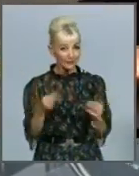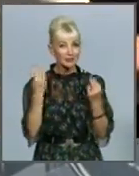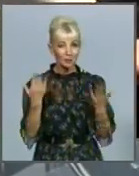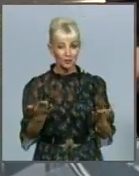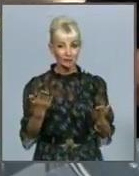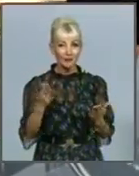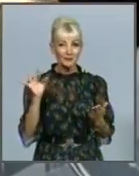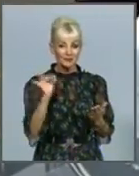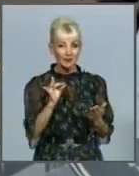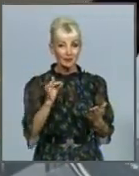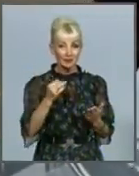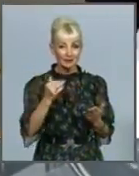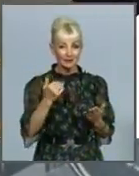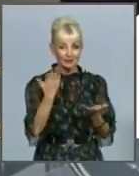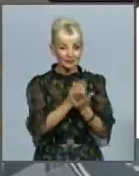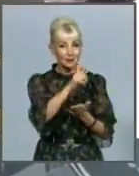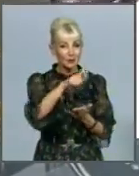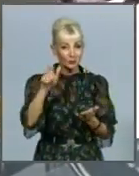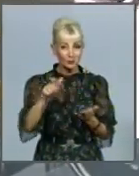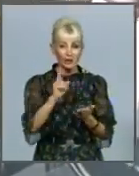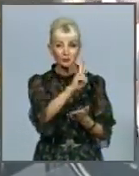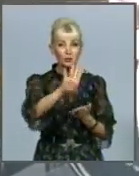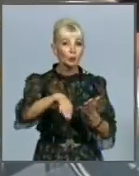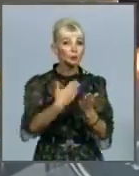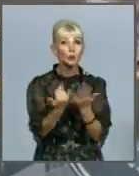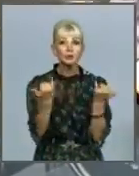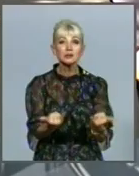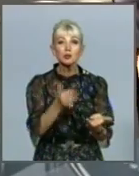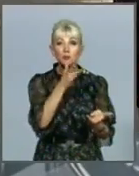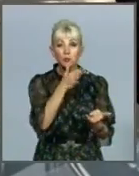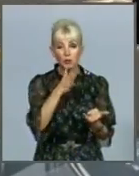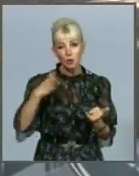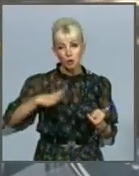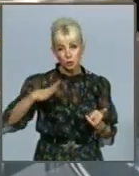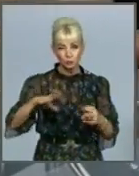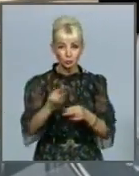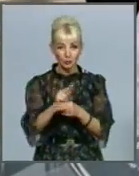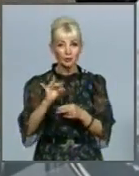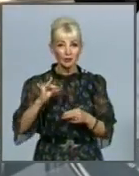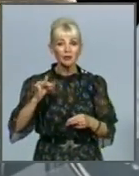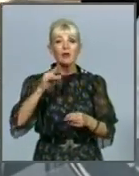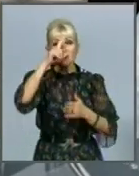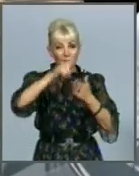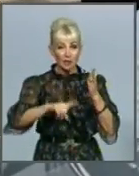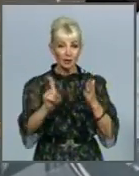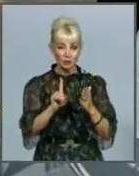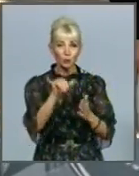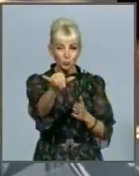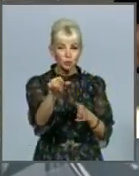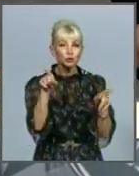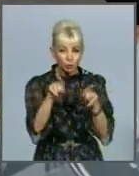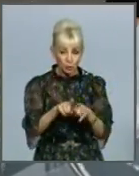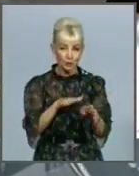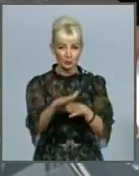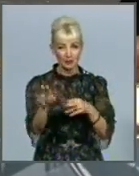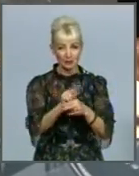ми прийшли к ним. Є люди, які до сих пор чекають ремонту і верять в те, що к ним прийдуть. Я обіцяю, що ми прийдемо, тому